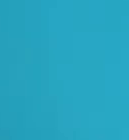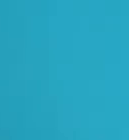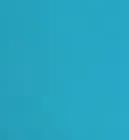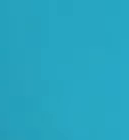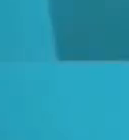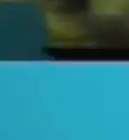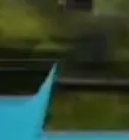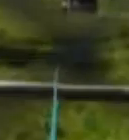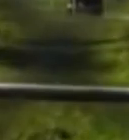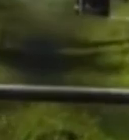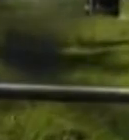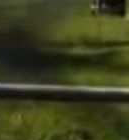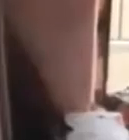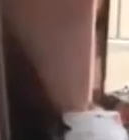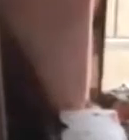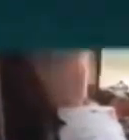Дякую.